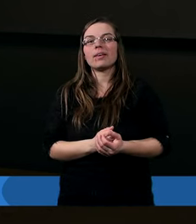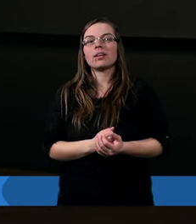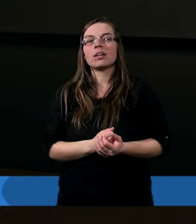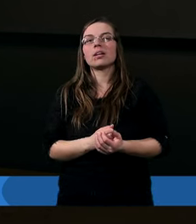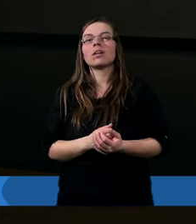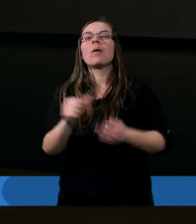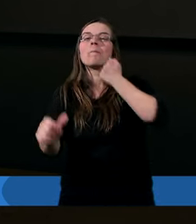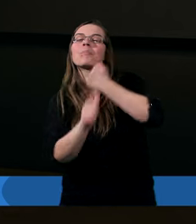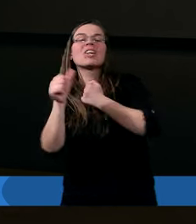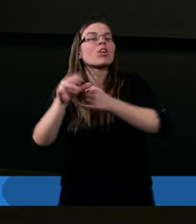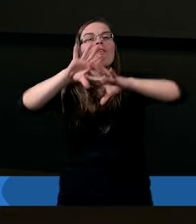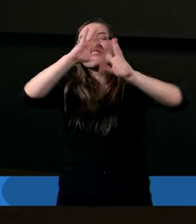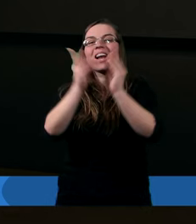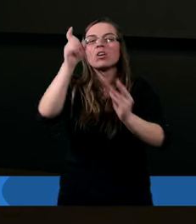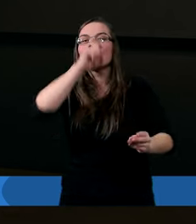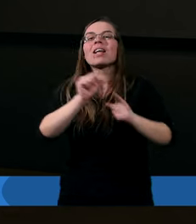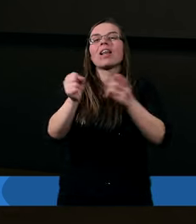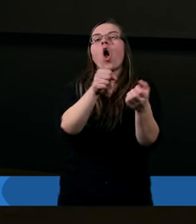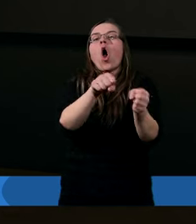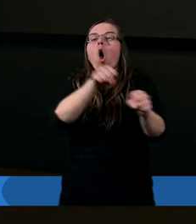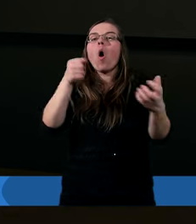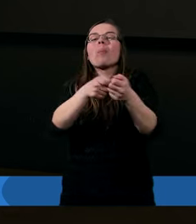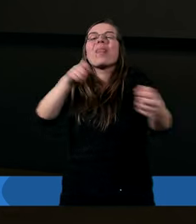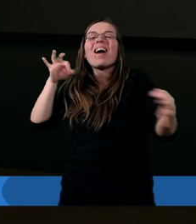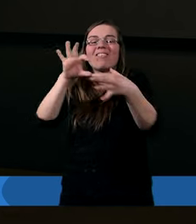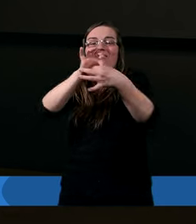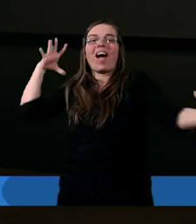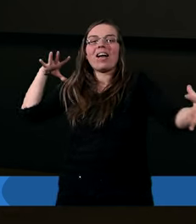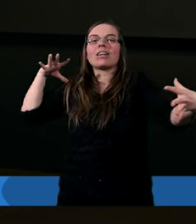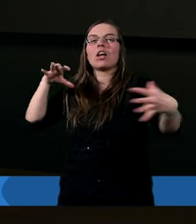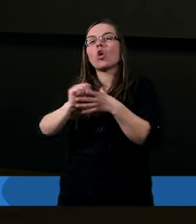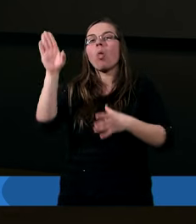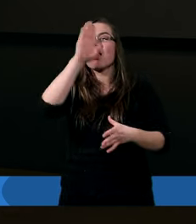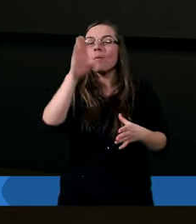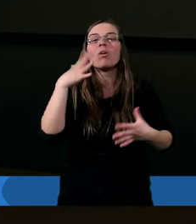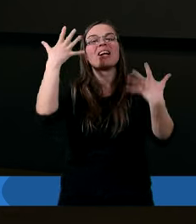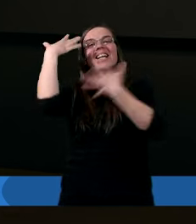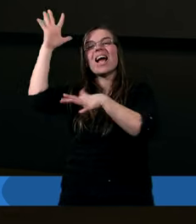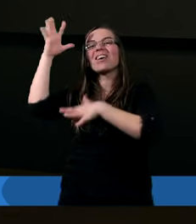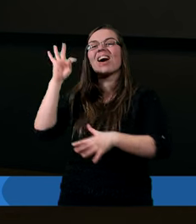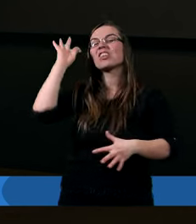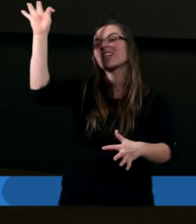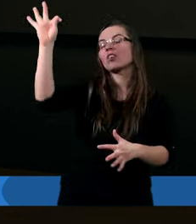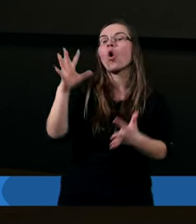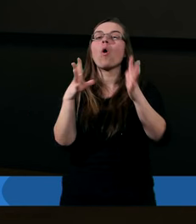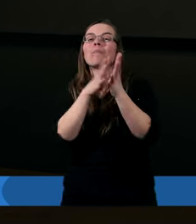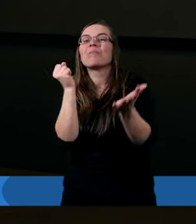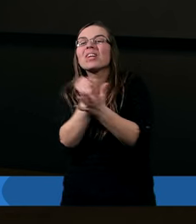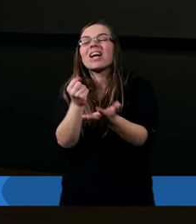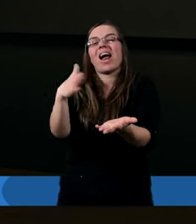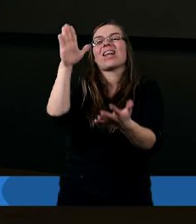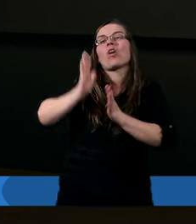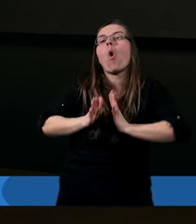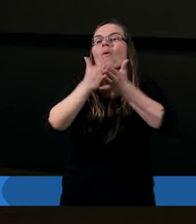przyczyną wszelkiego zła jest oderwanie się od Boga, zlekceważenie Jezusa Chrystusa, Jego